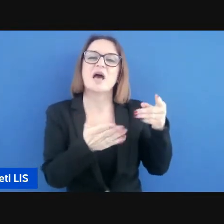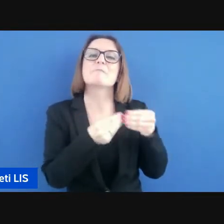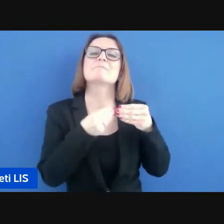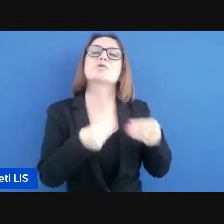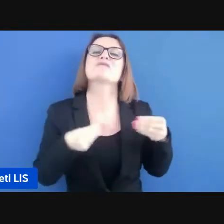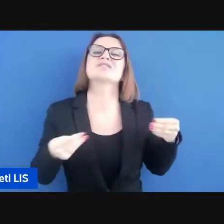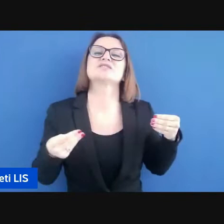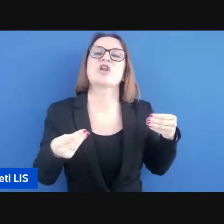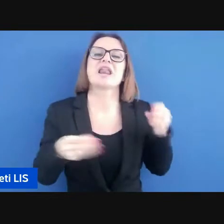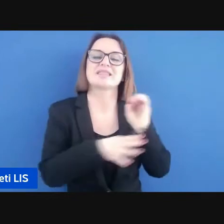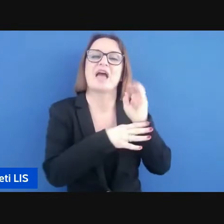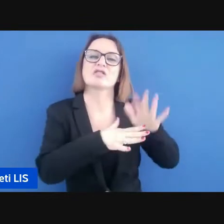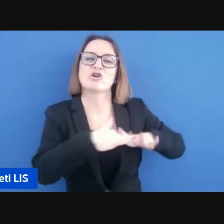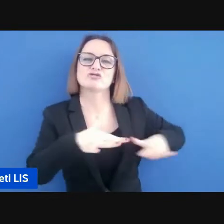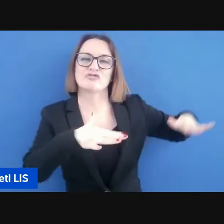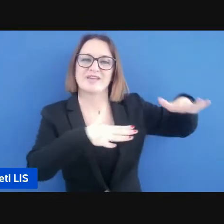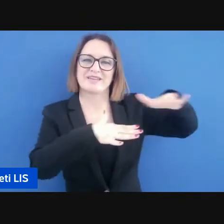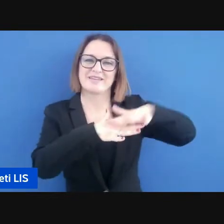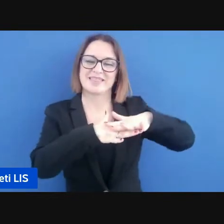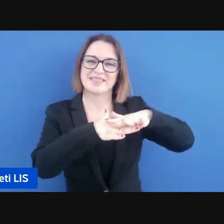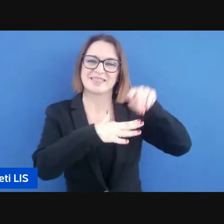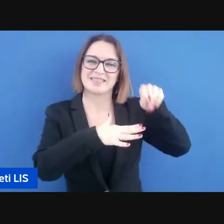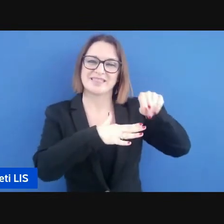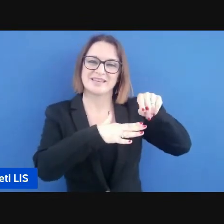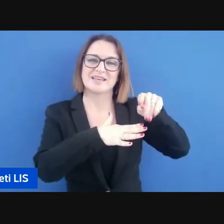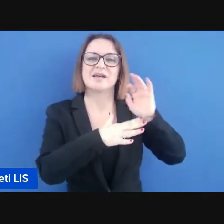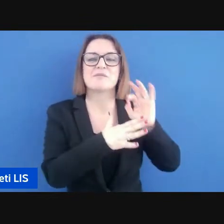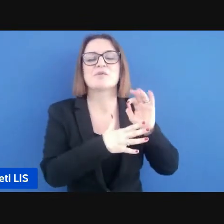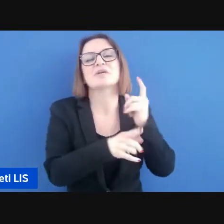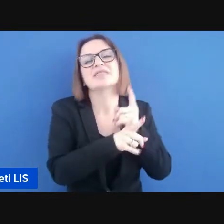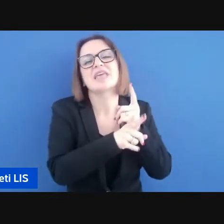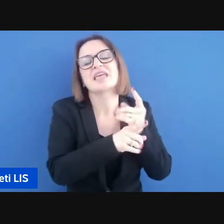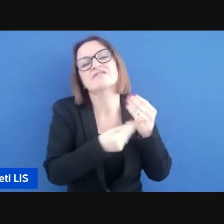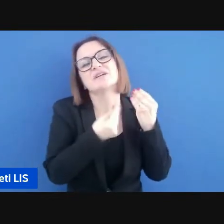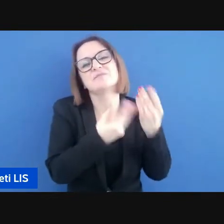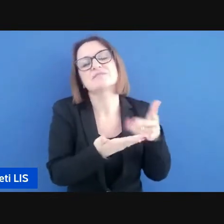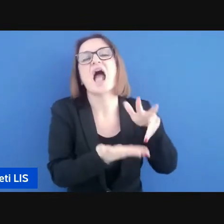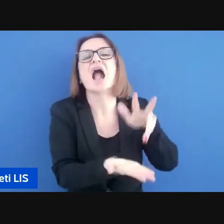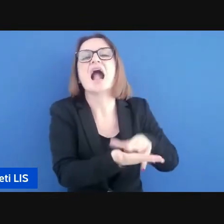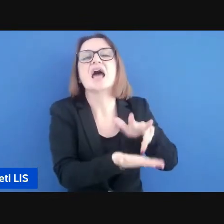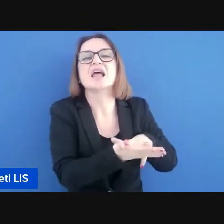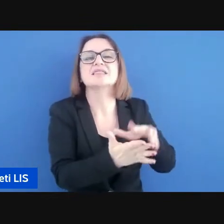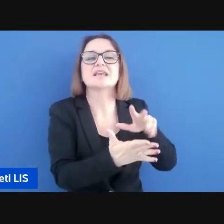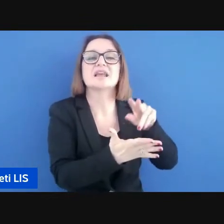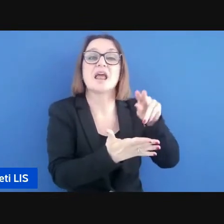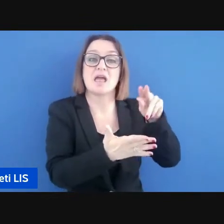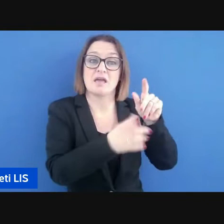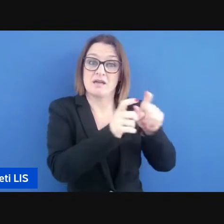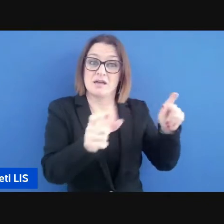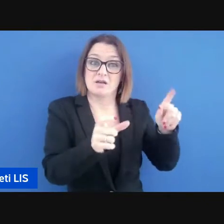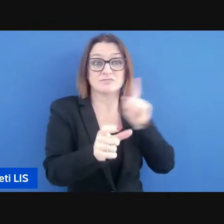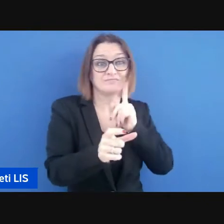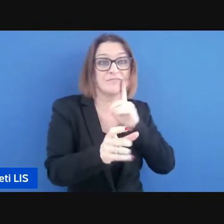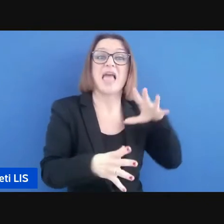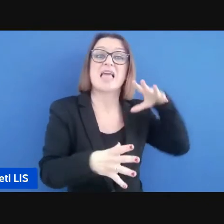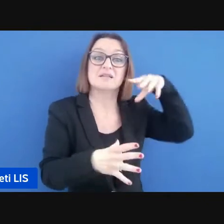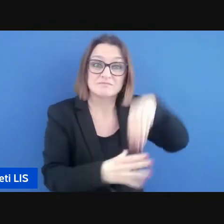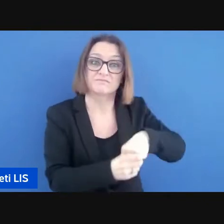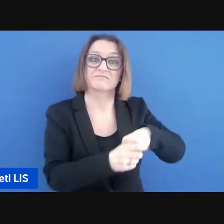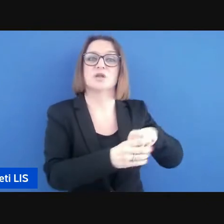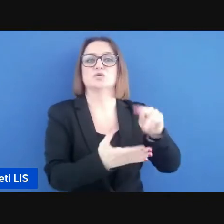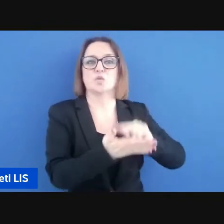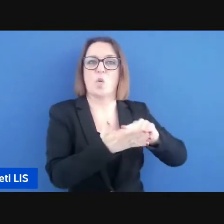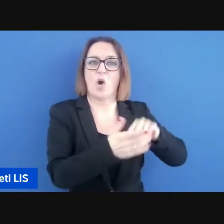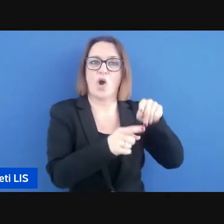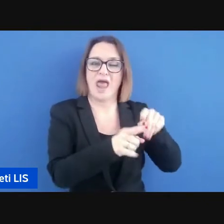docente nel riuscire a garantire l'inclusione scolastica dei bambini e dei ragazzi sordi con appunto anche